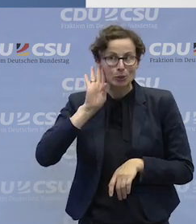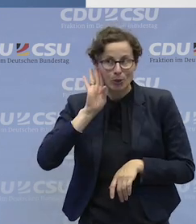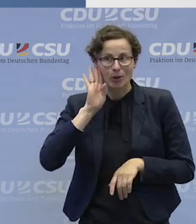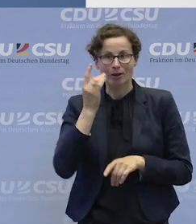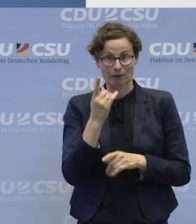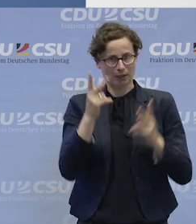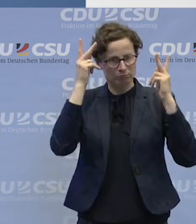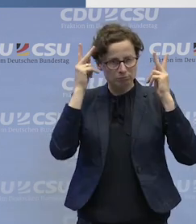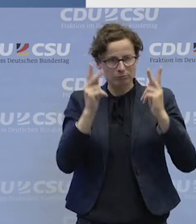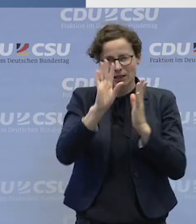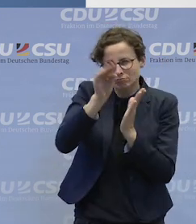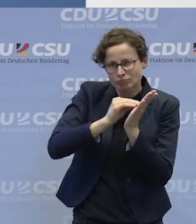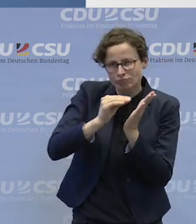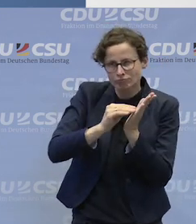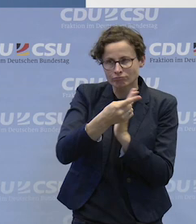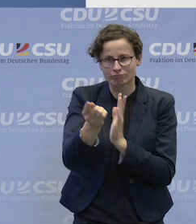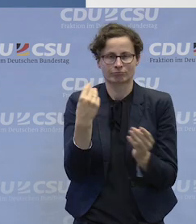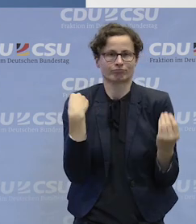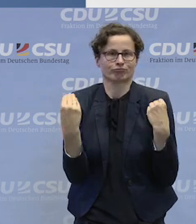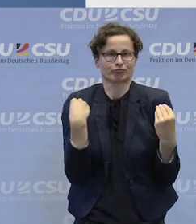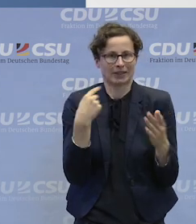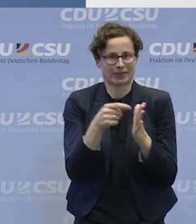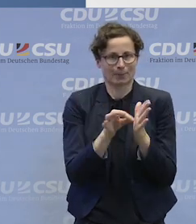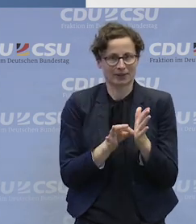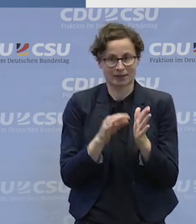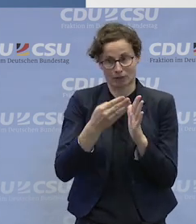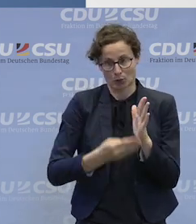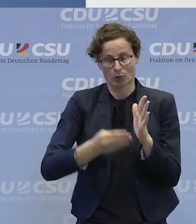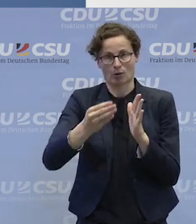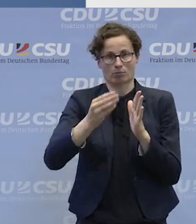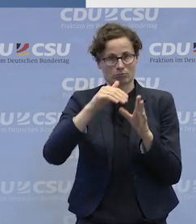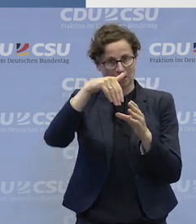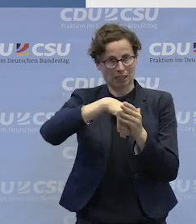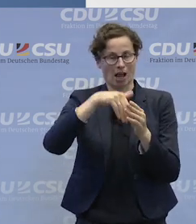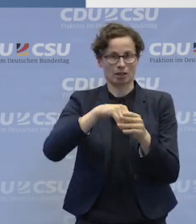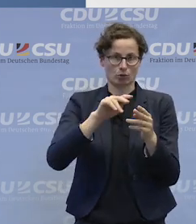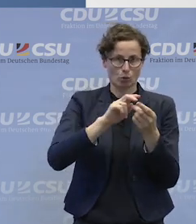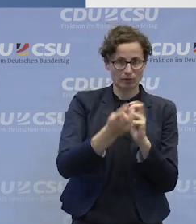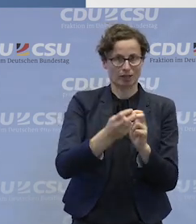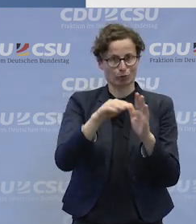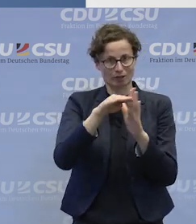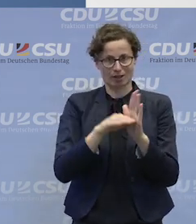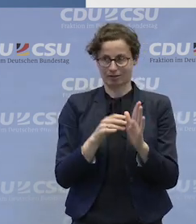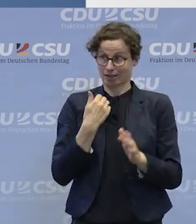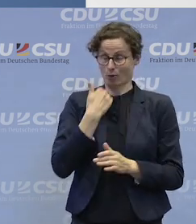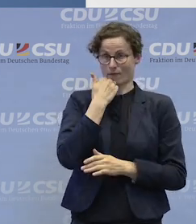zu hören, dass Sie uns heute auf den Weg geben zur weiteren Gestaltung in den nächsten vier Jahren hier im Deutschen Bundestag in